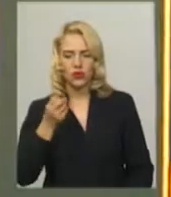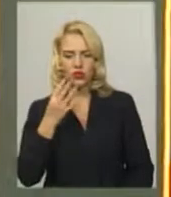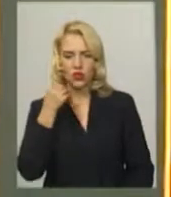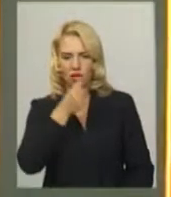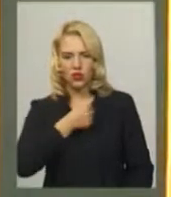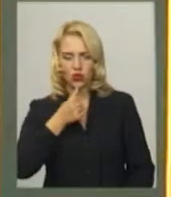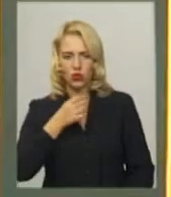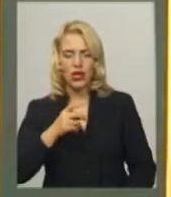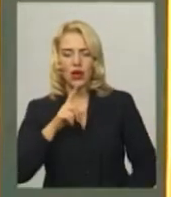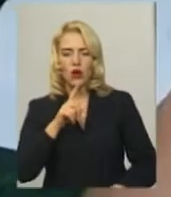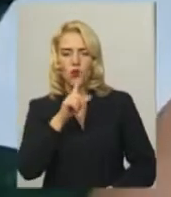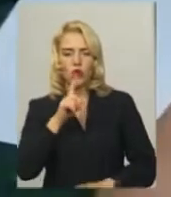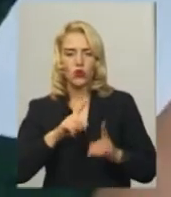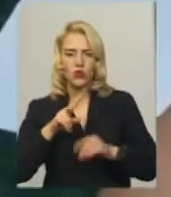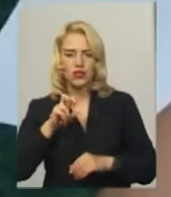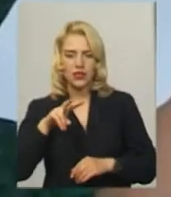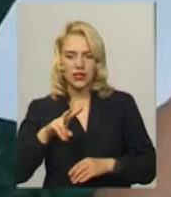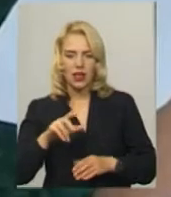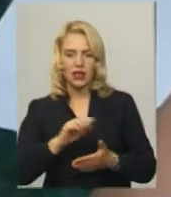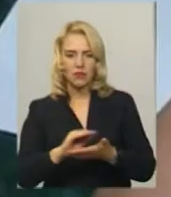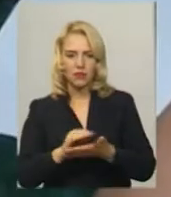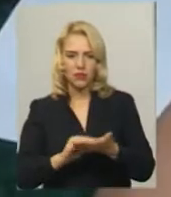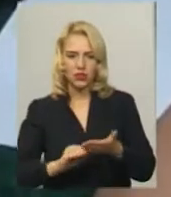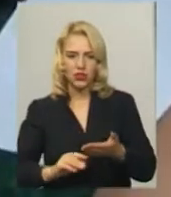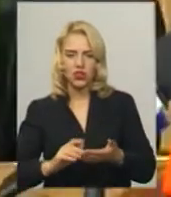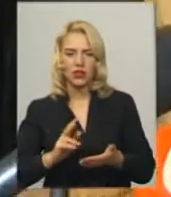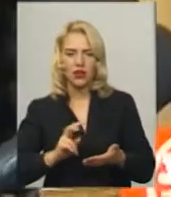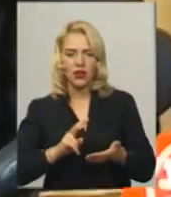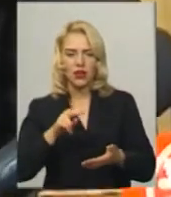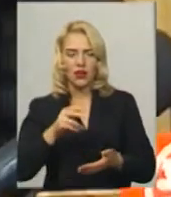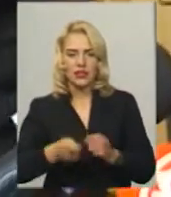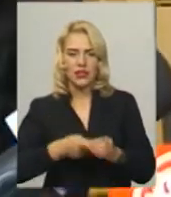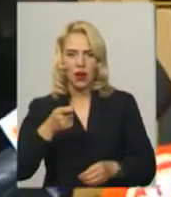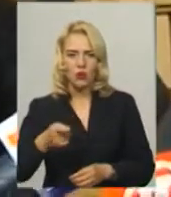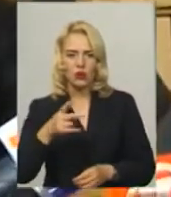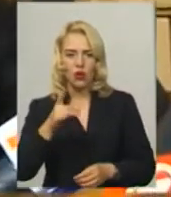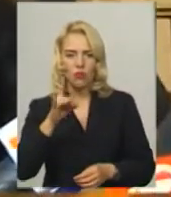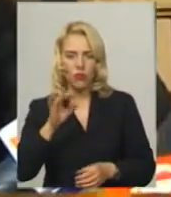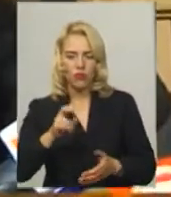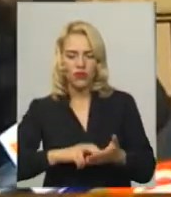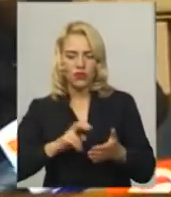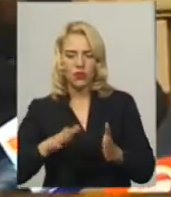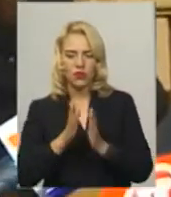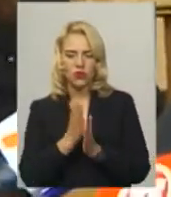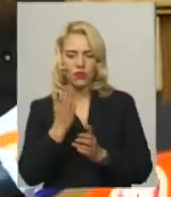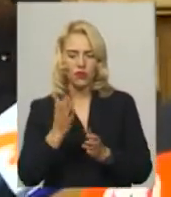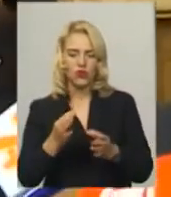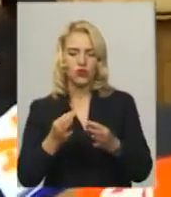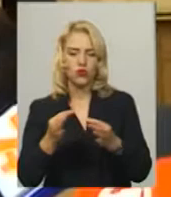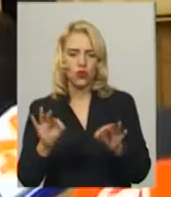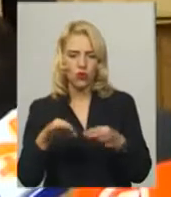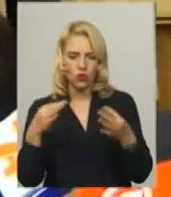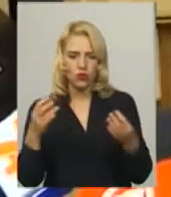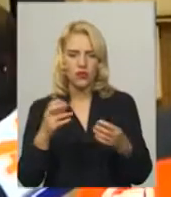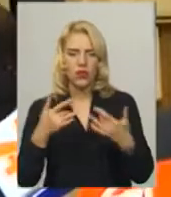сесійній залі Хмельницької обласної ради Віктор Крайтор пише рапорт про відставку. Рапорт, прошу вашу дозвілу звільнити мене з органів СБУ